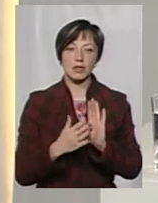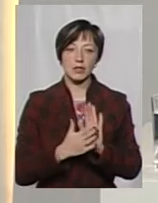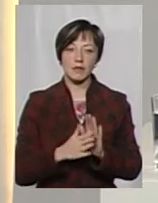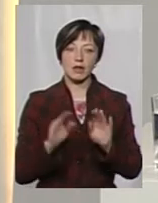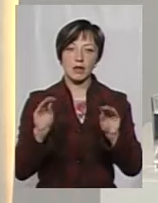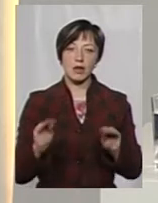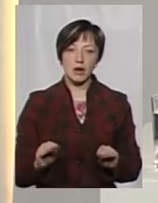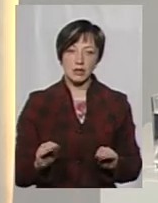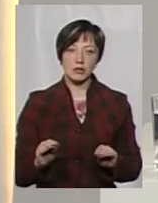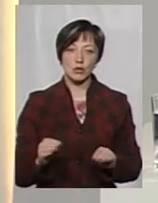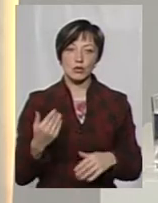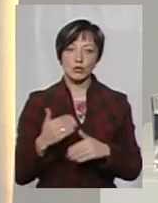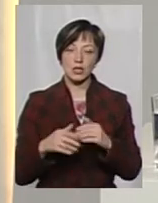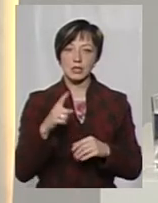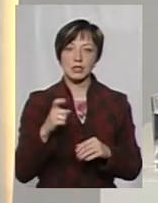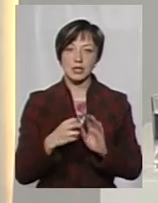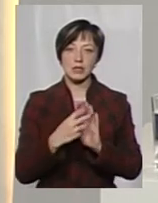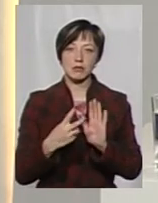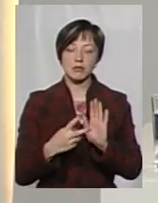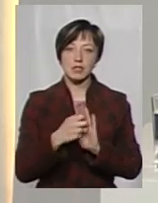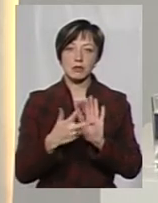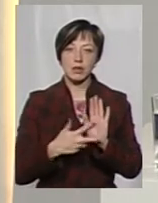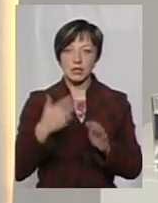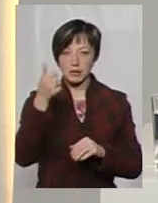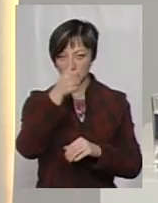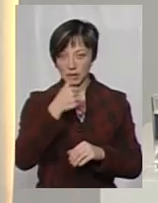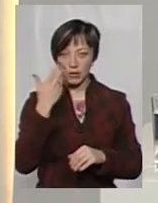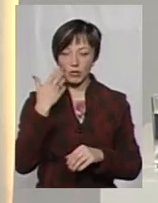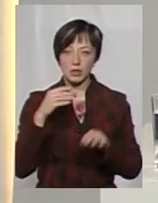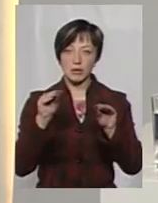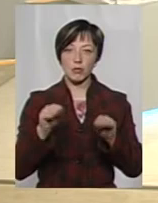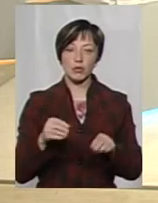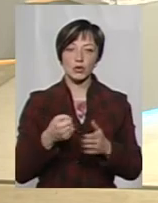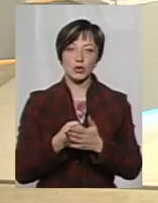декларації його вже за 2017 рік, яку заповнював до 10